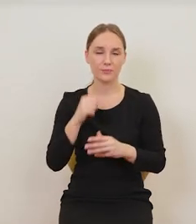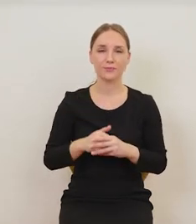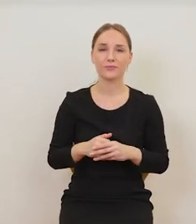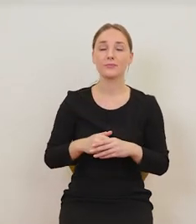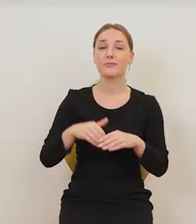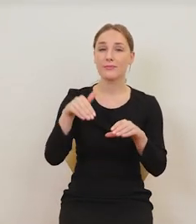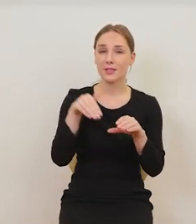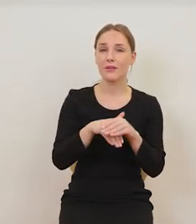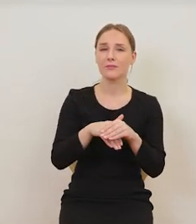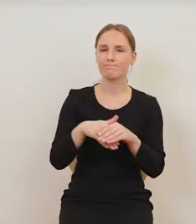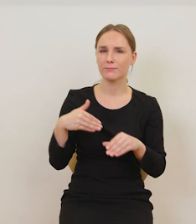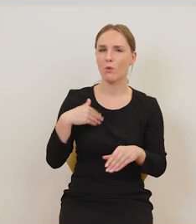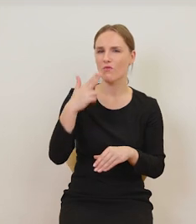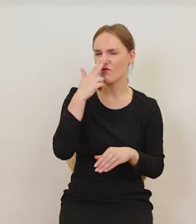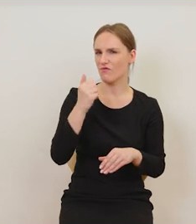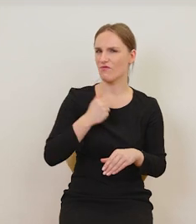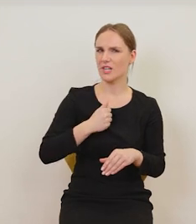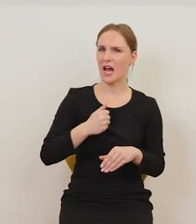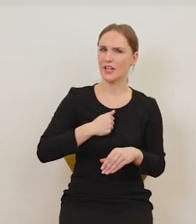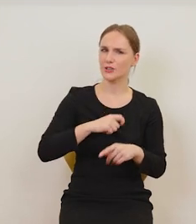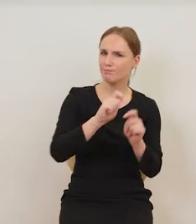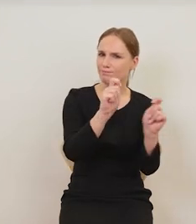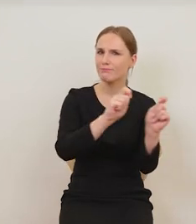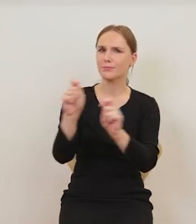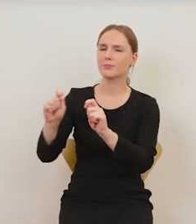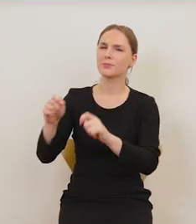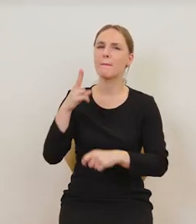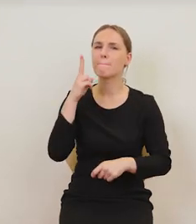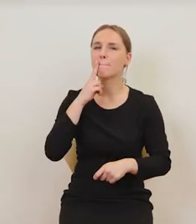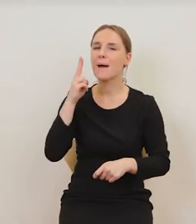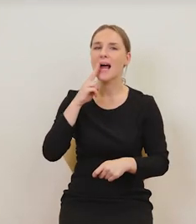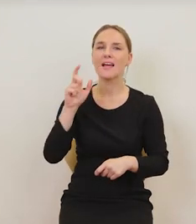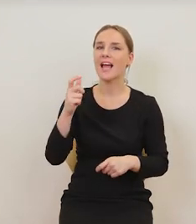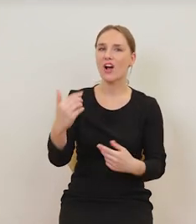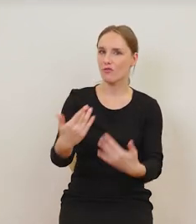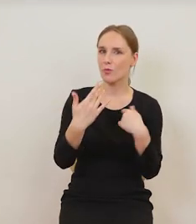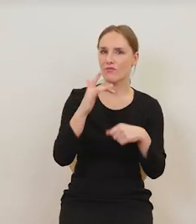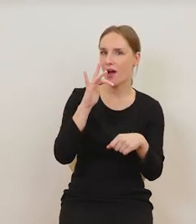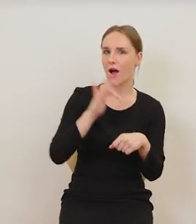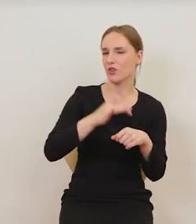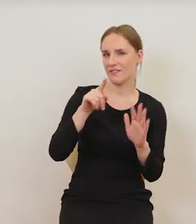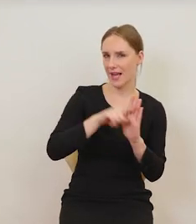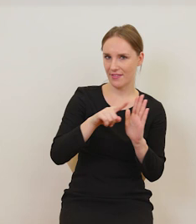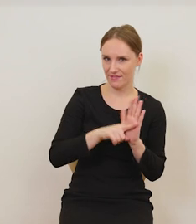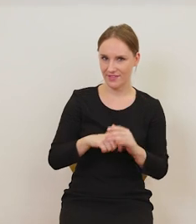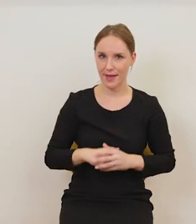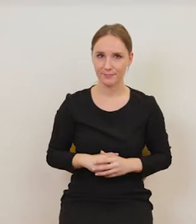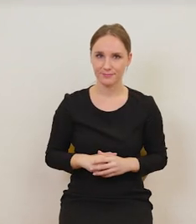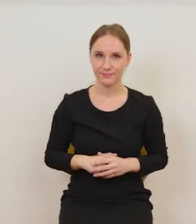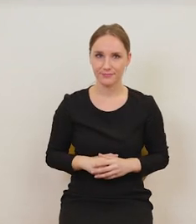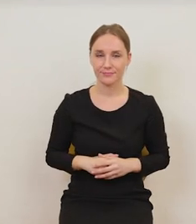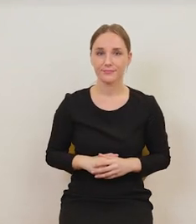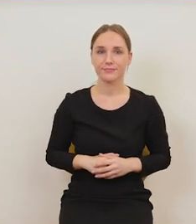wskazująca wyraźnie na opłakane skutki tego uzależnienia, tak tutaj mamy